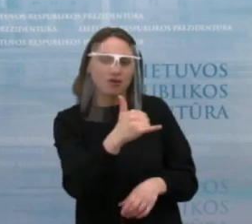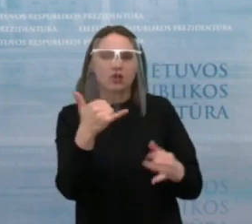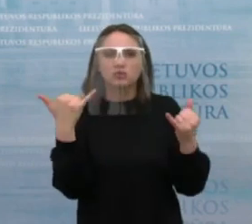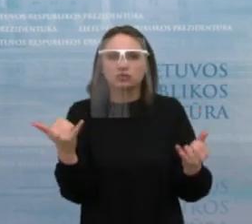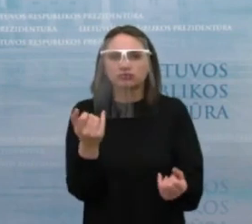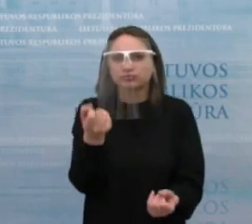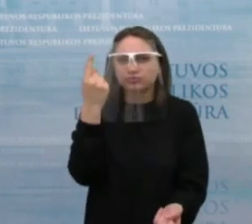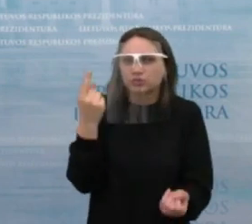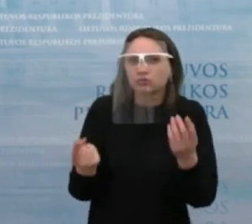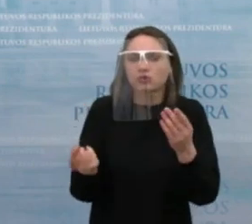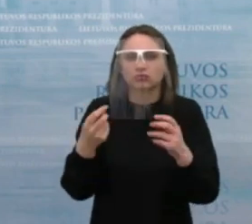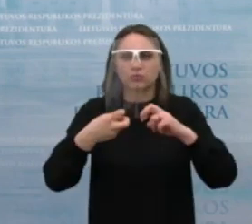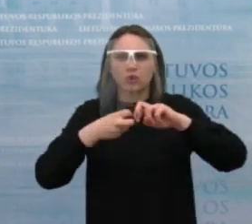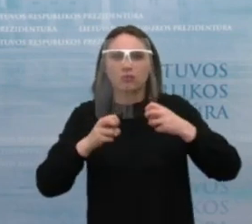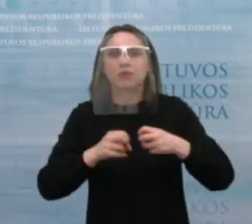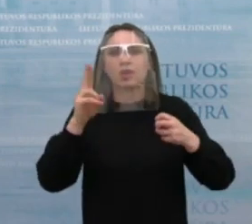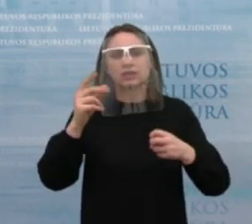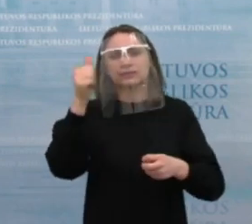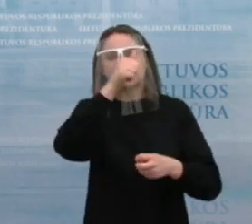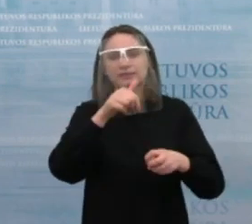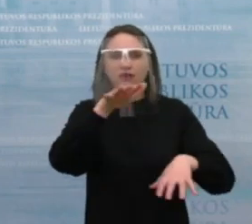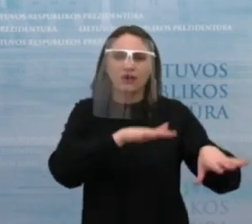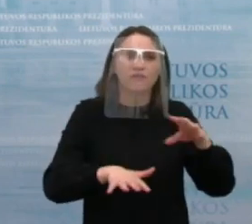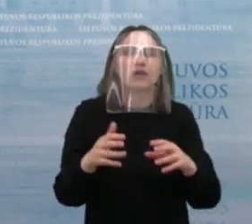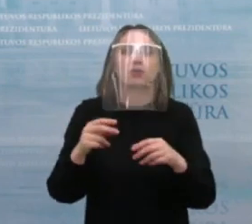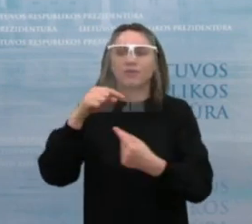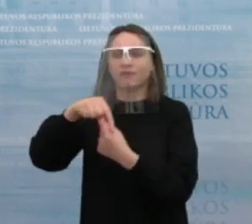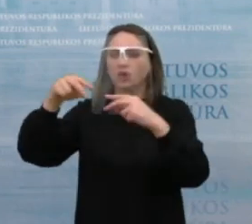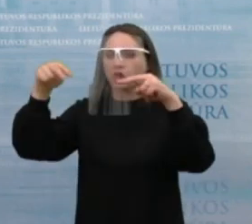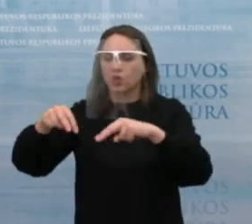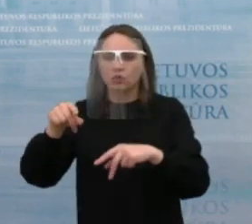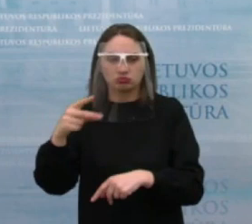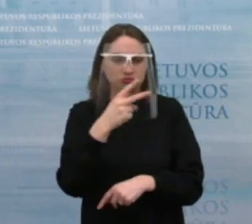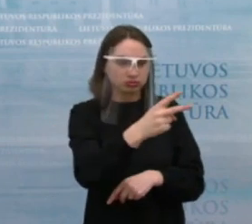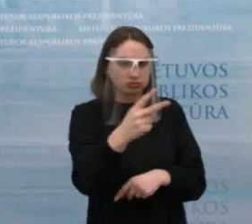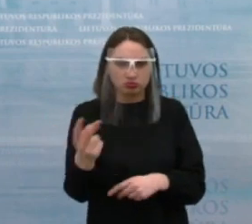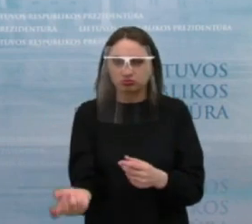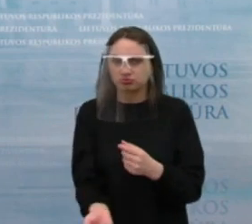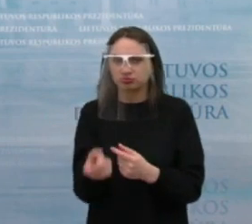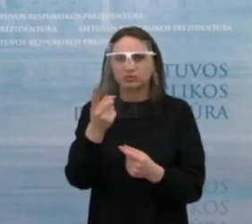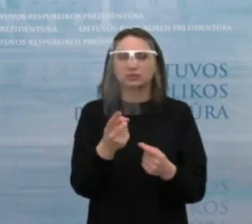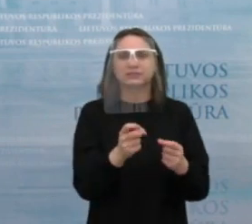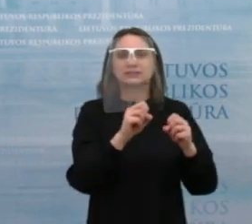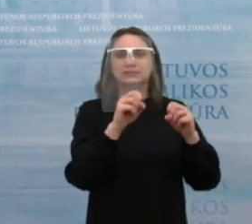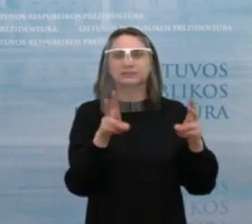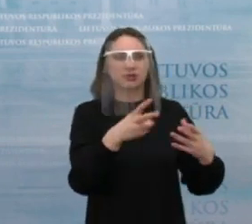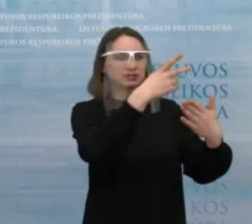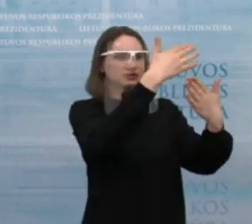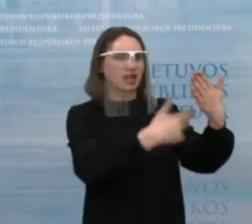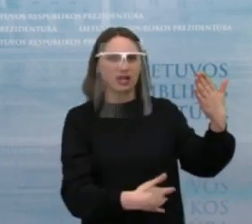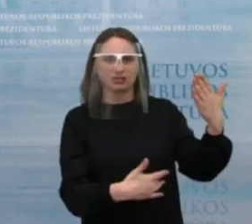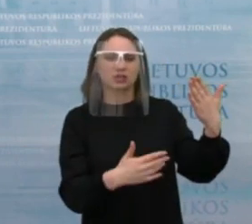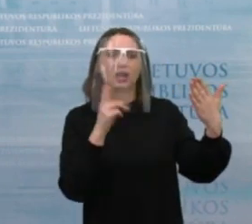problemų su savarankiškai dirbančiais asmenimis, kurie nepapuoliai vadinamai kodų nukentėjusių